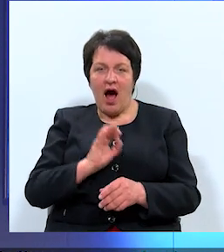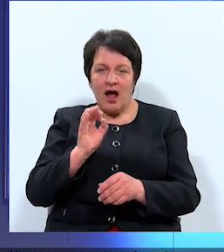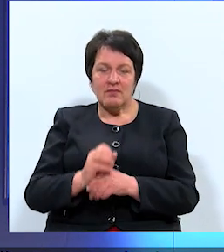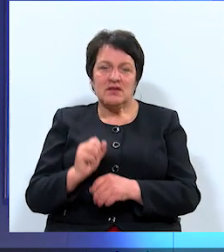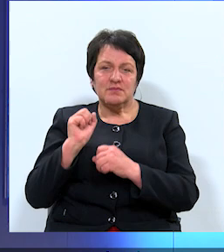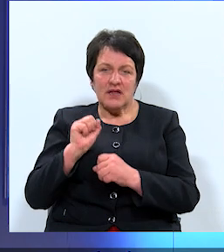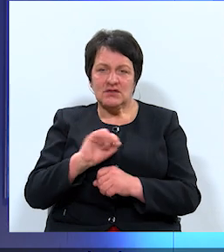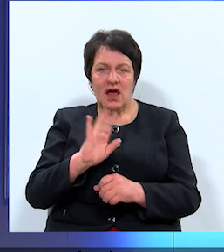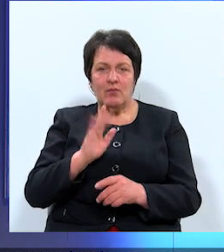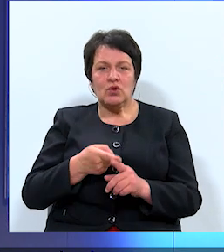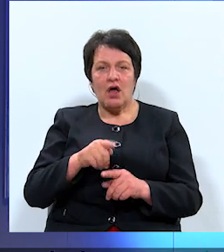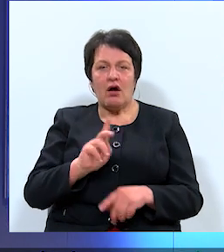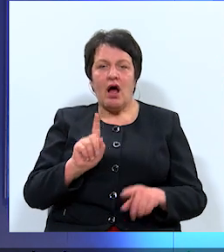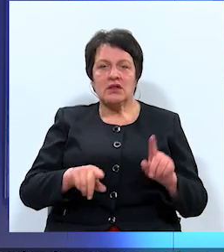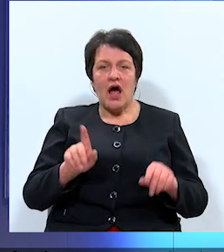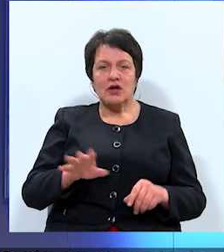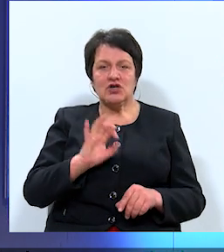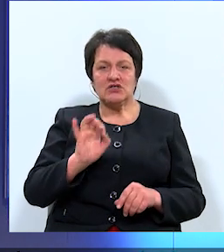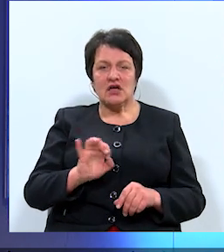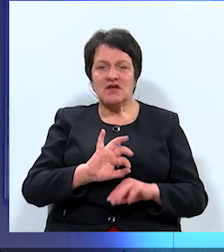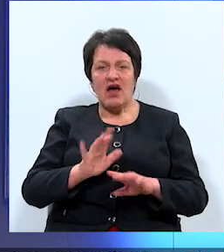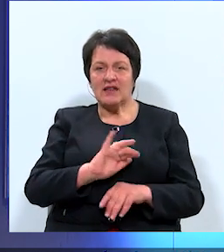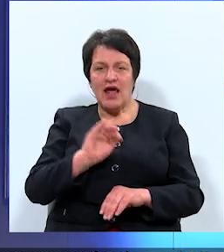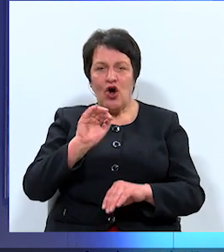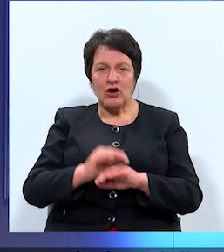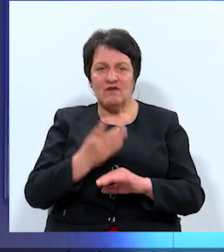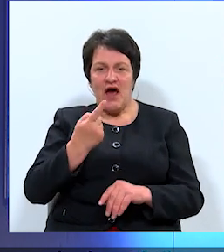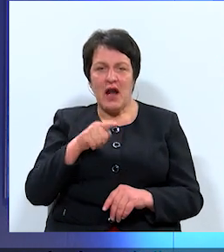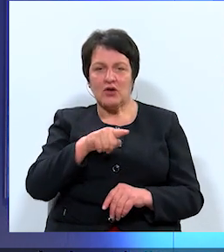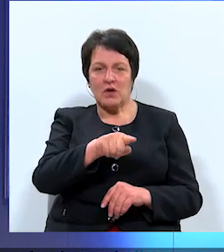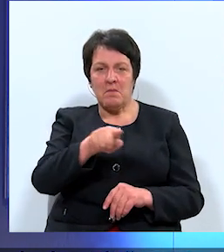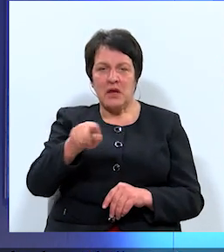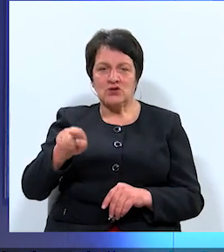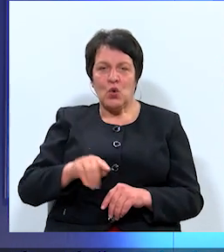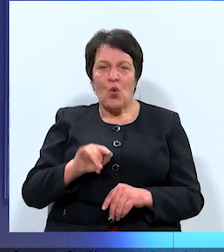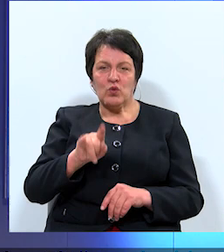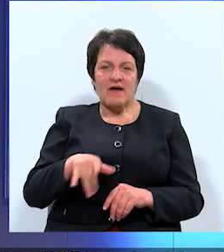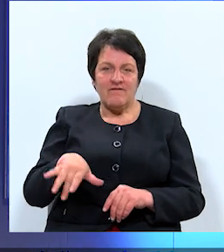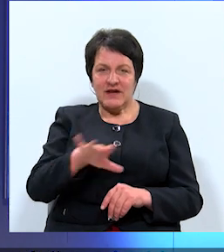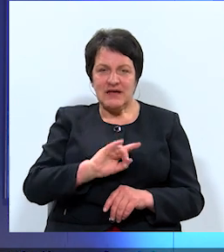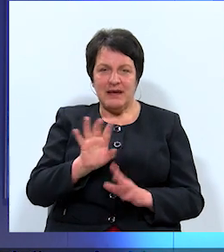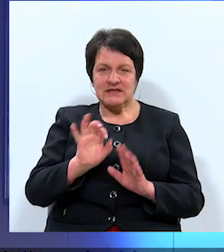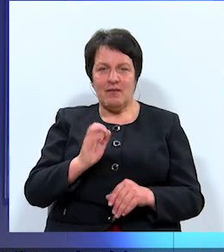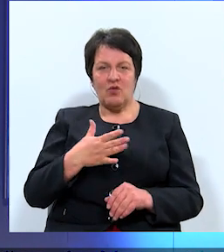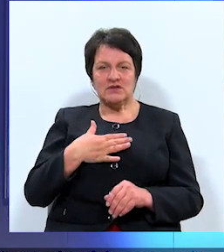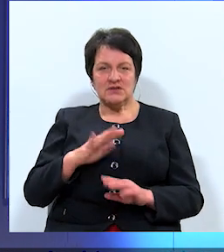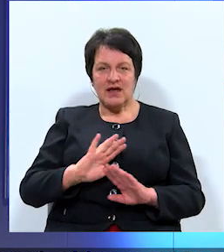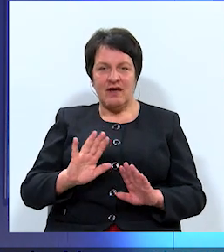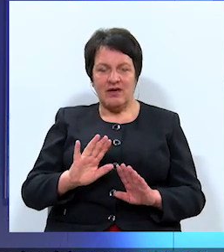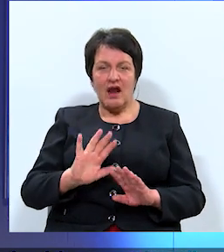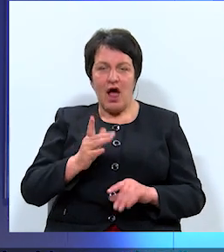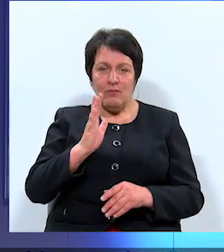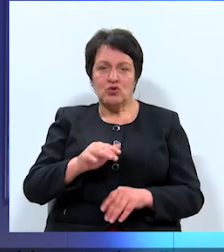nebūtu tā, ka te daži izsakās vai nekonkrēti vai rādot ar pirkstu uz visiem, izņemot sevi. Bet, lai būtu konkrēts